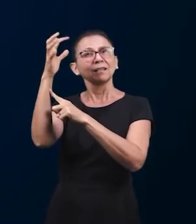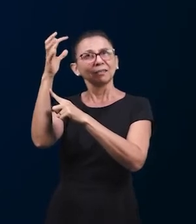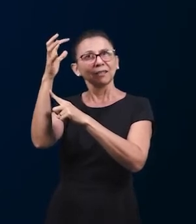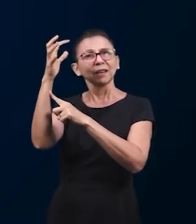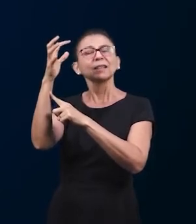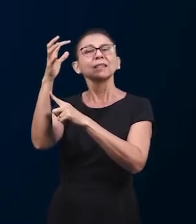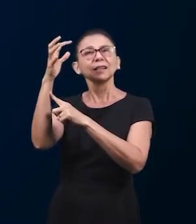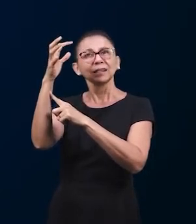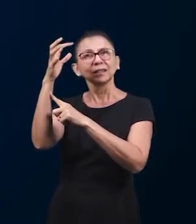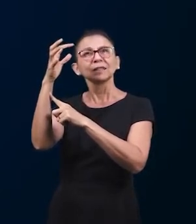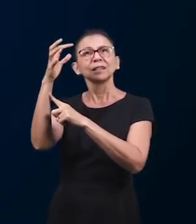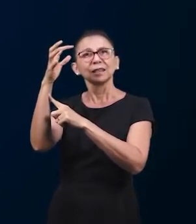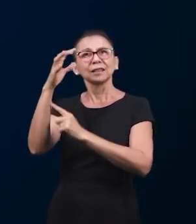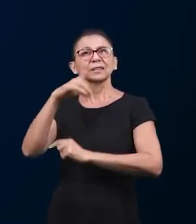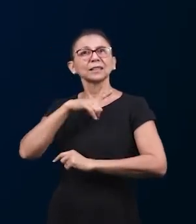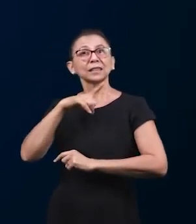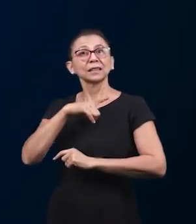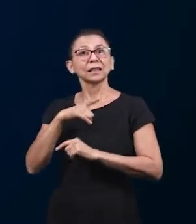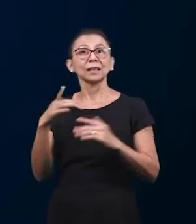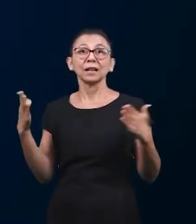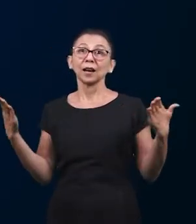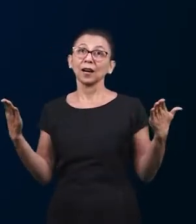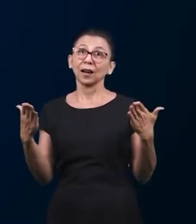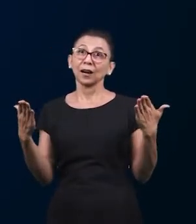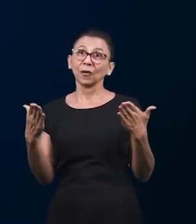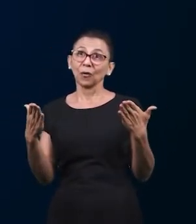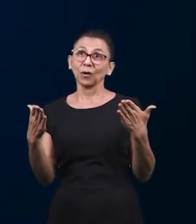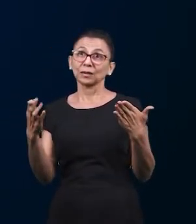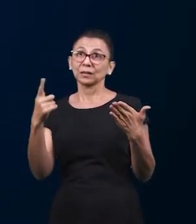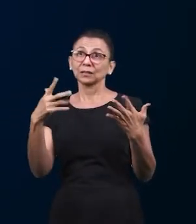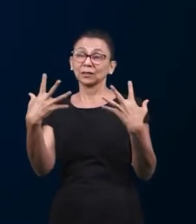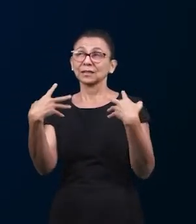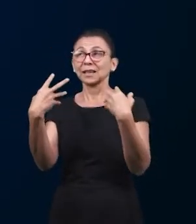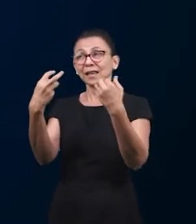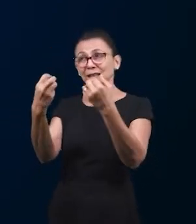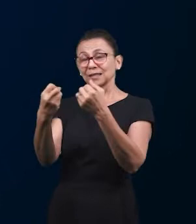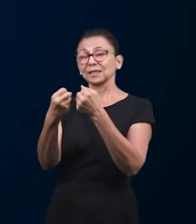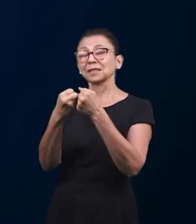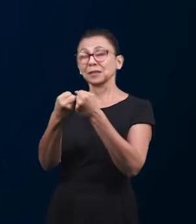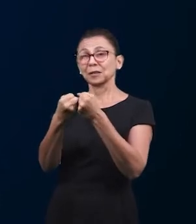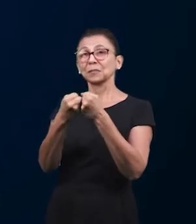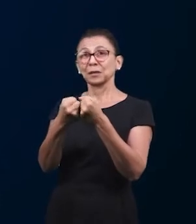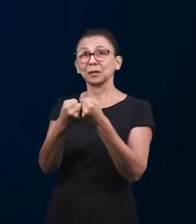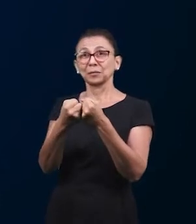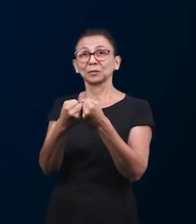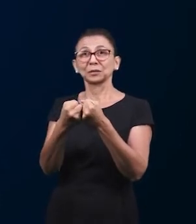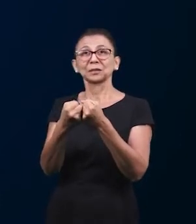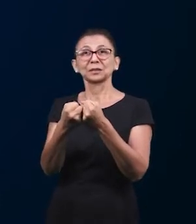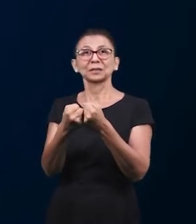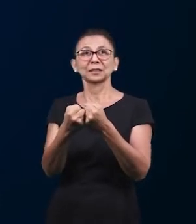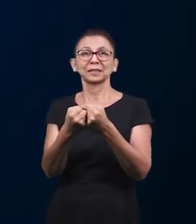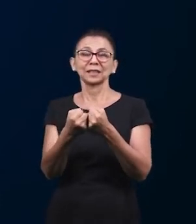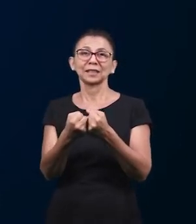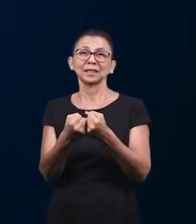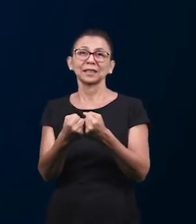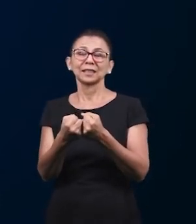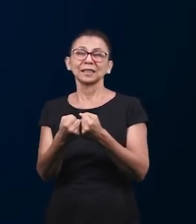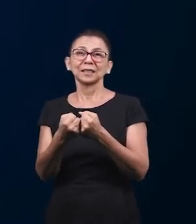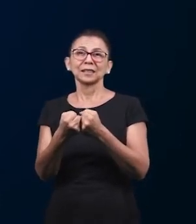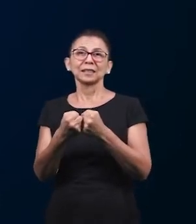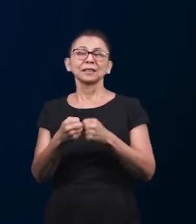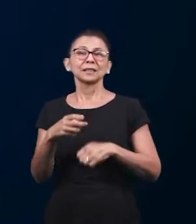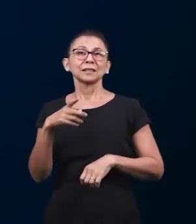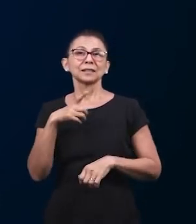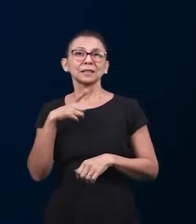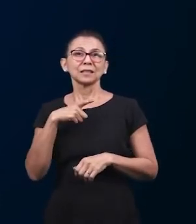установить антенну, спутнику в антенну, через которую мы получаем эти уроки,